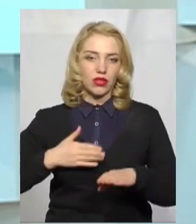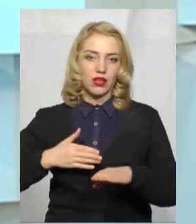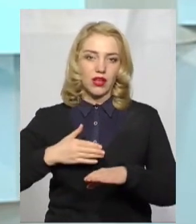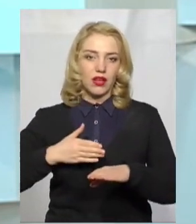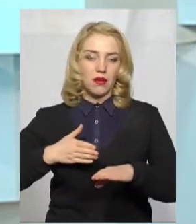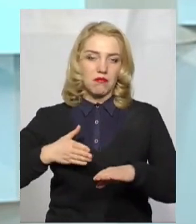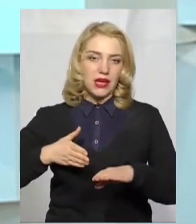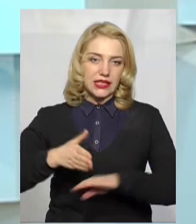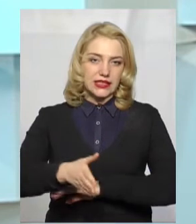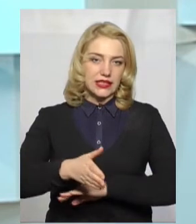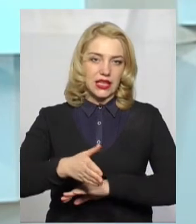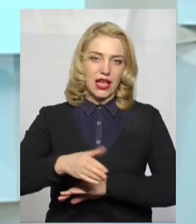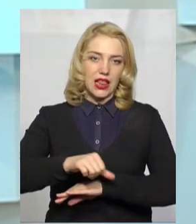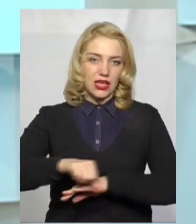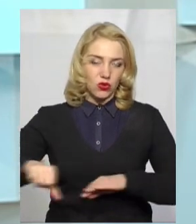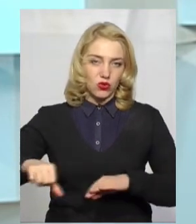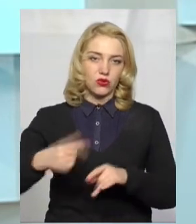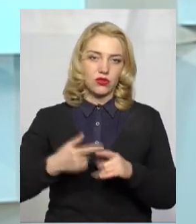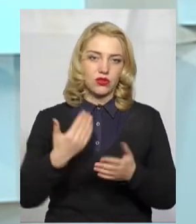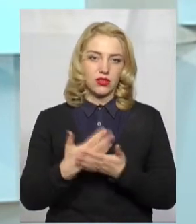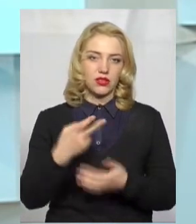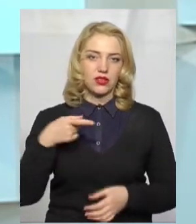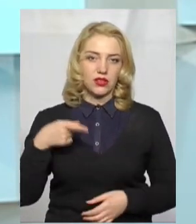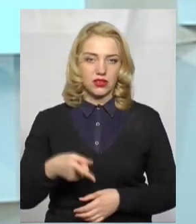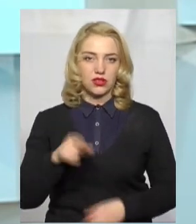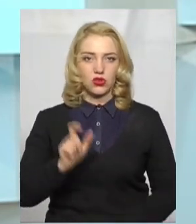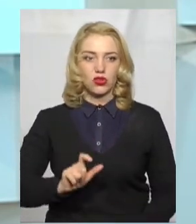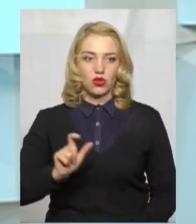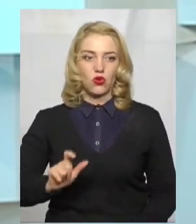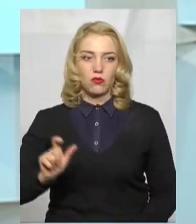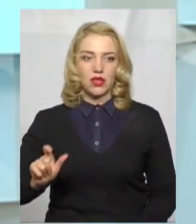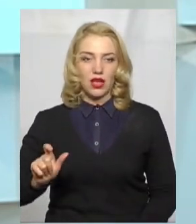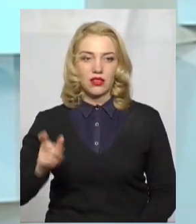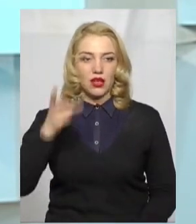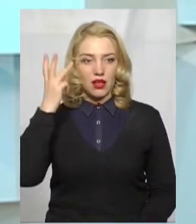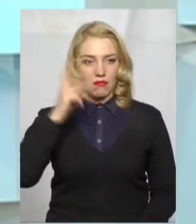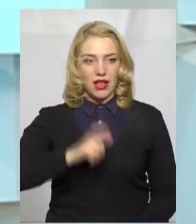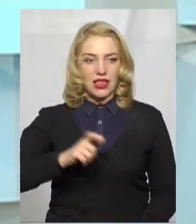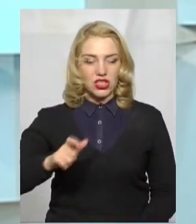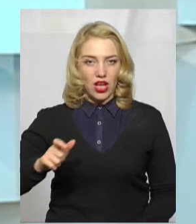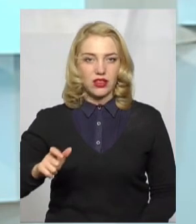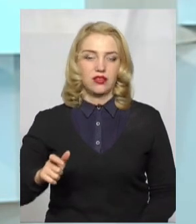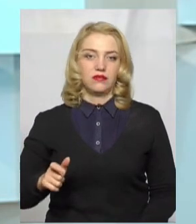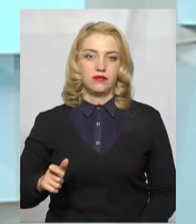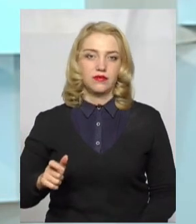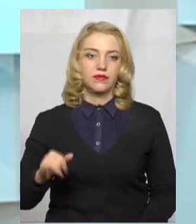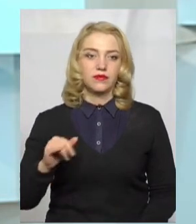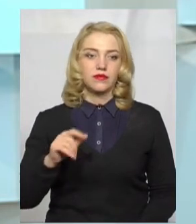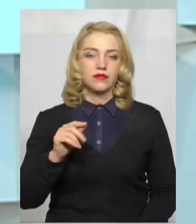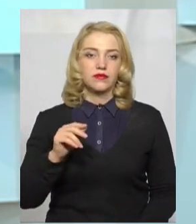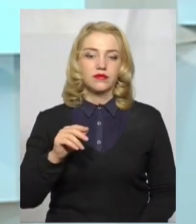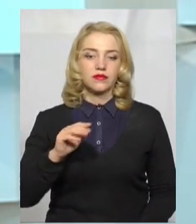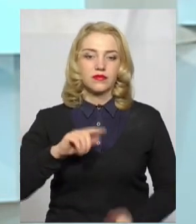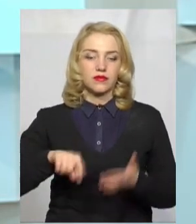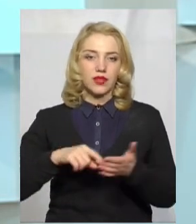наші громадяни, Сьогодні близько тисячі громадян, хмельничан і мешканців